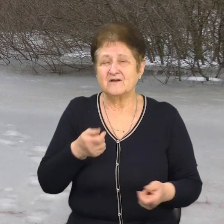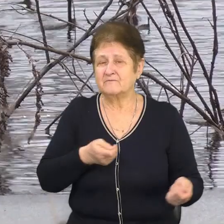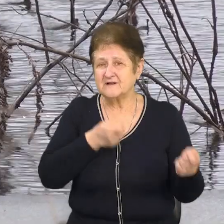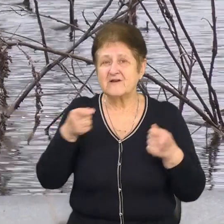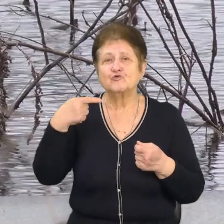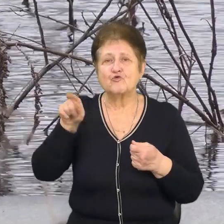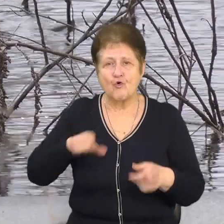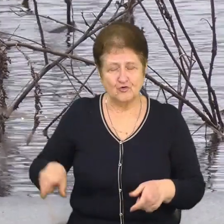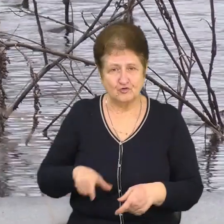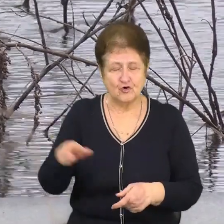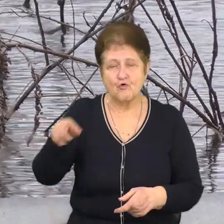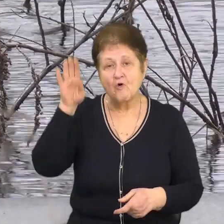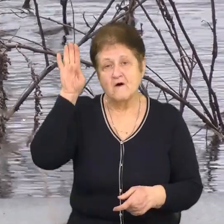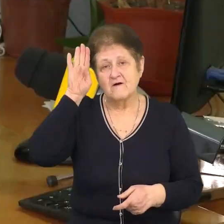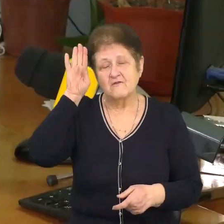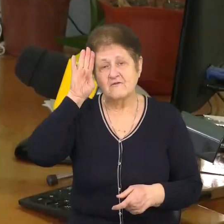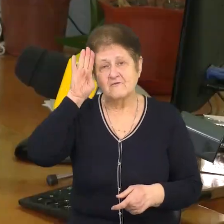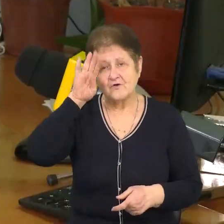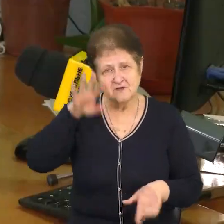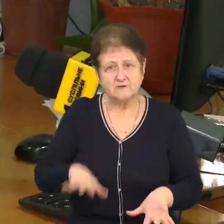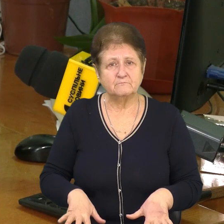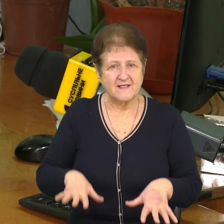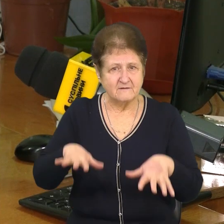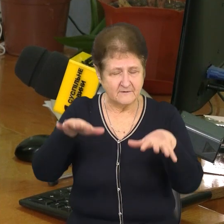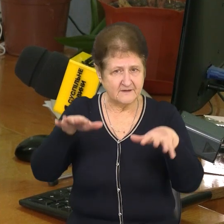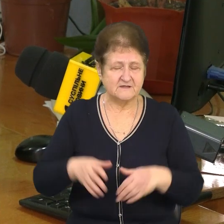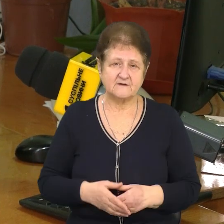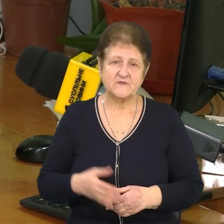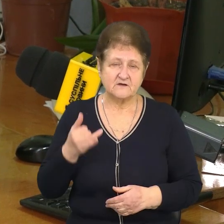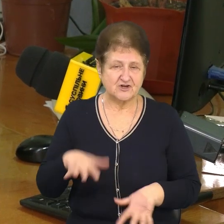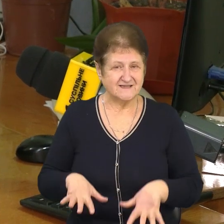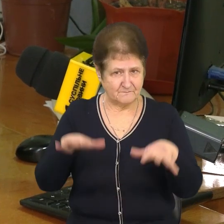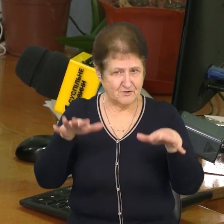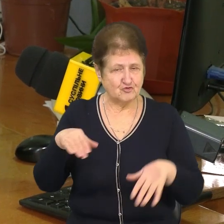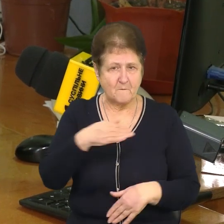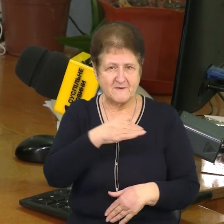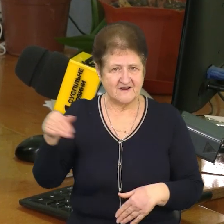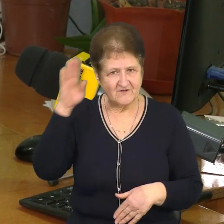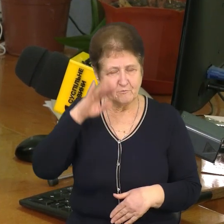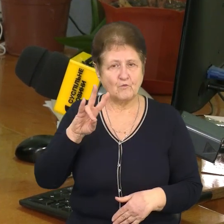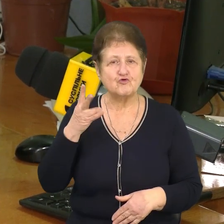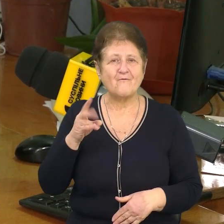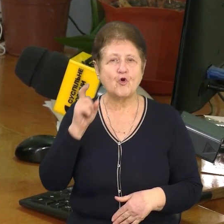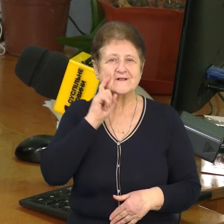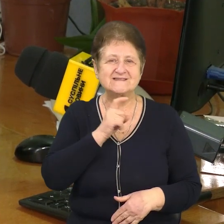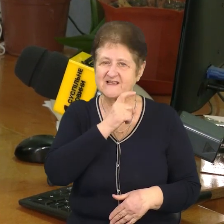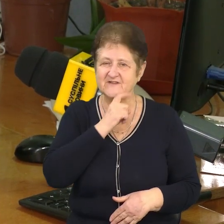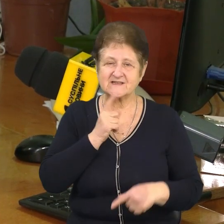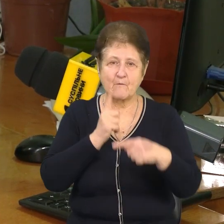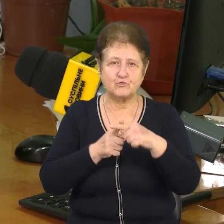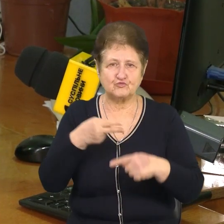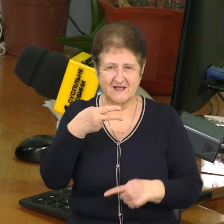дорогою. Рівень води продовжує рости. Зараз йдуть підйоми рівня води. По Нагород-Сіверську плюс 2